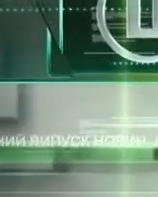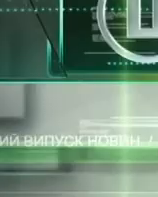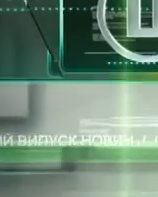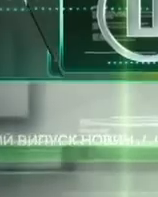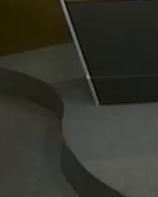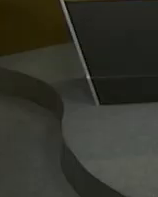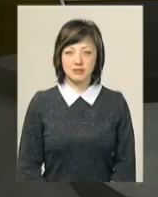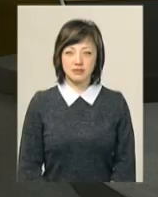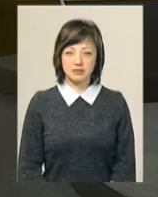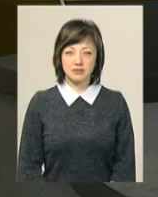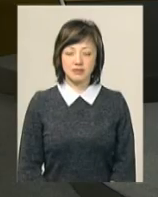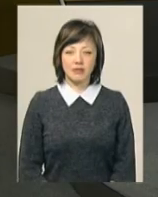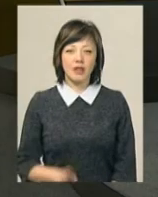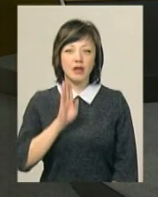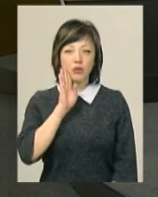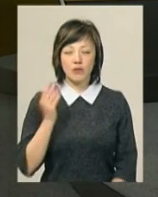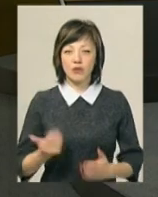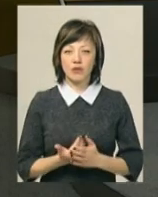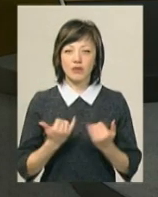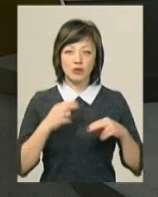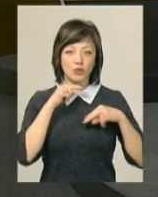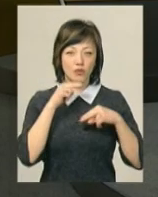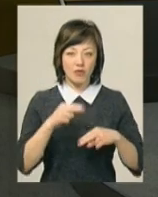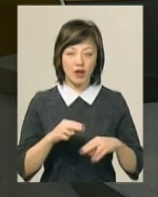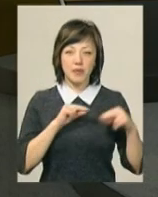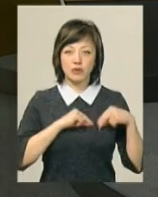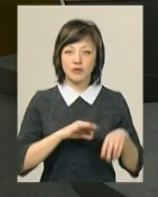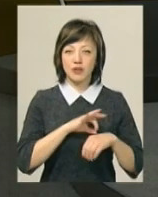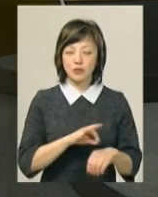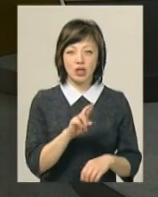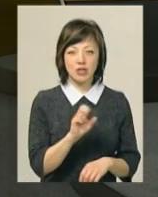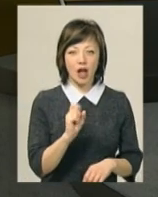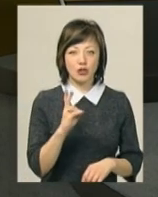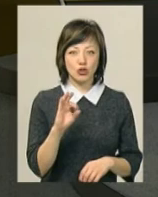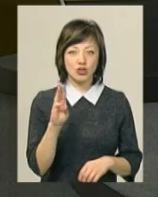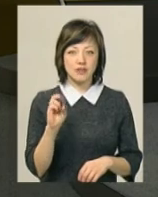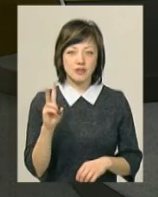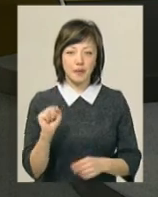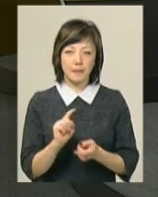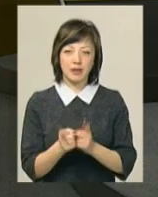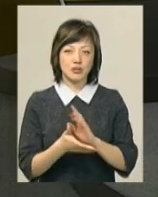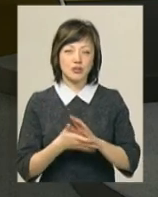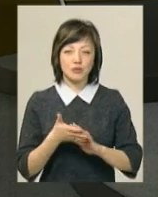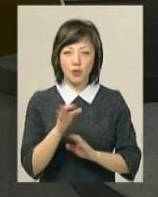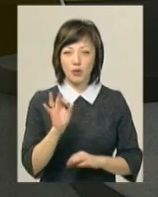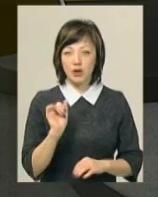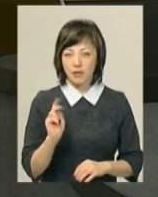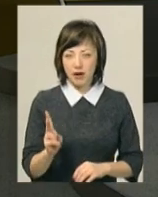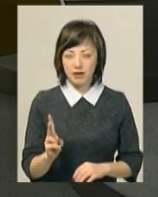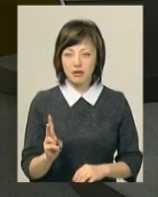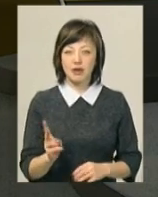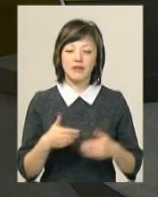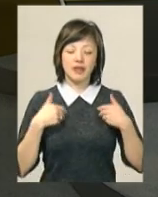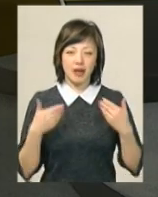Музика Ранковий випуск новин до вашої уваги. В студії працює ведуча Ярослава Антошевська, перекладач нежастову мову Ольга